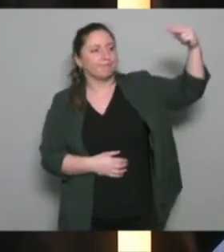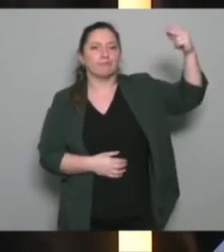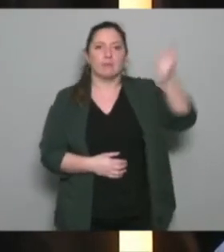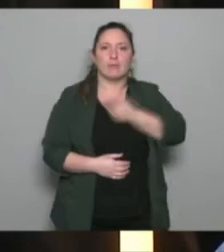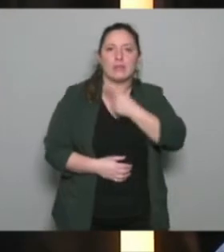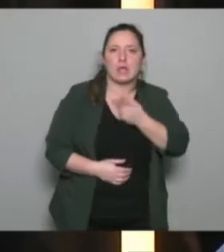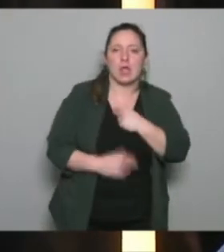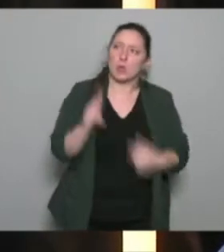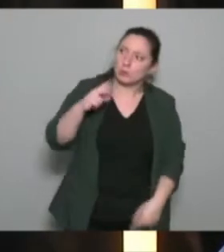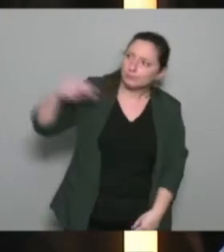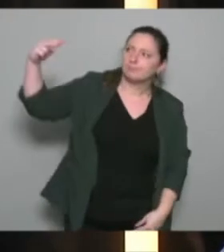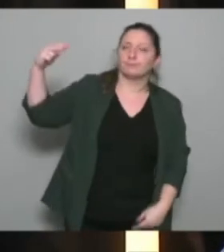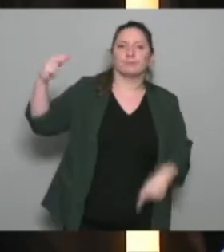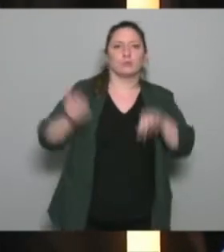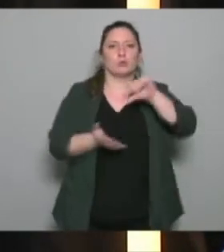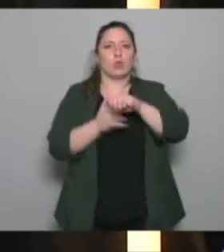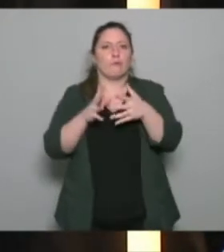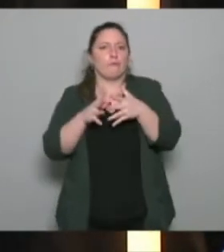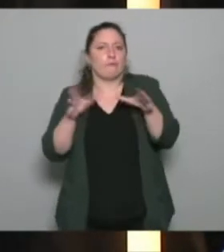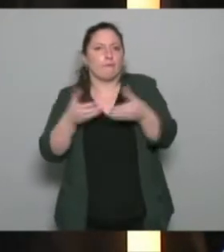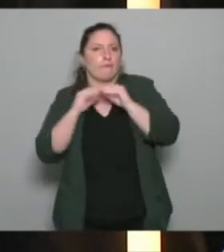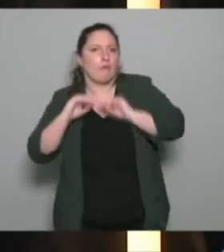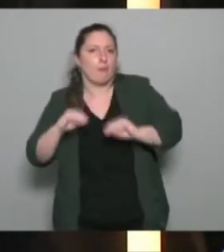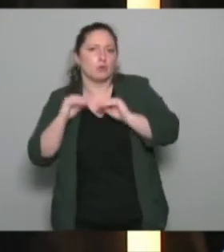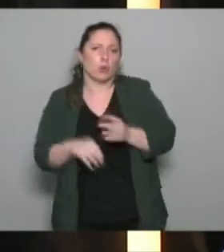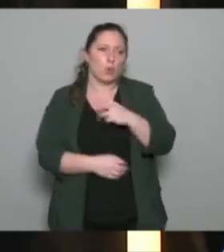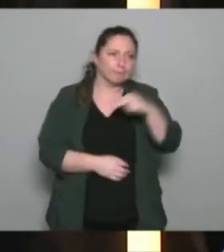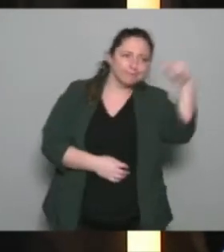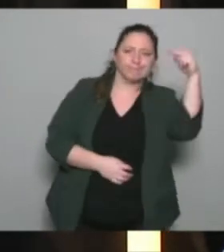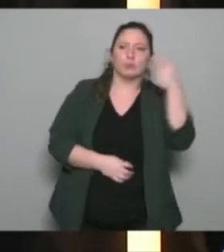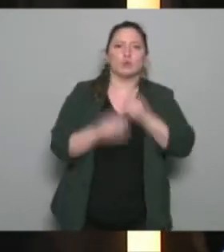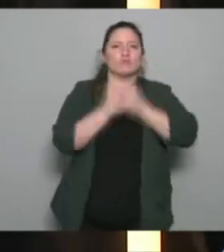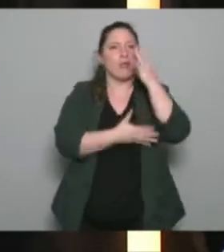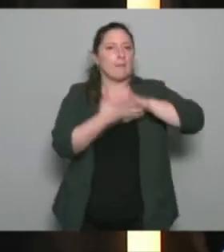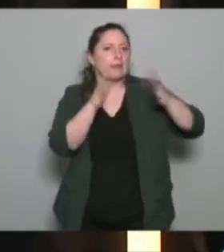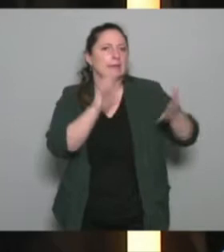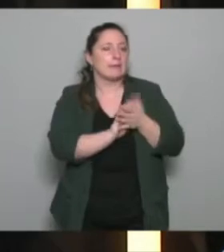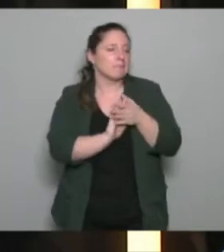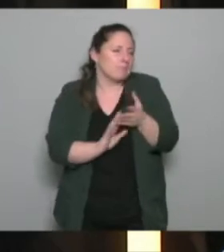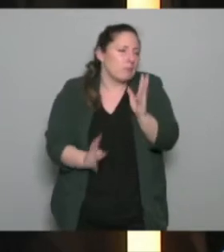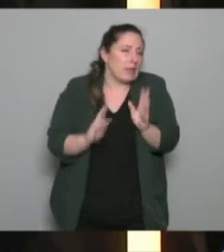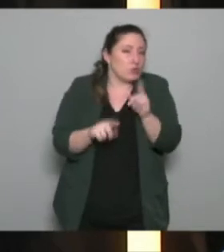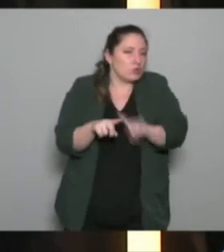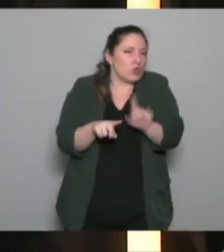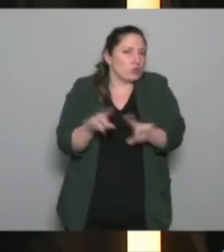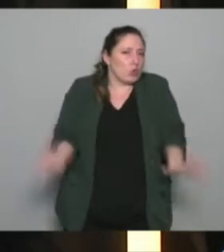perspectives de formation de modification des nouvelles pratiques est-ce qu'il y quelque chose qui vous rassemble en termes de compétences